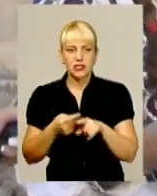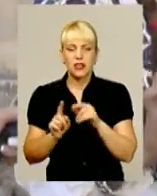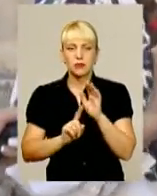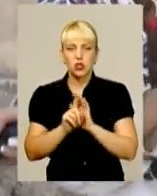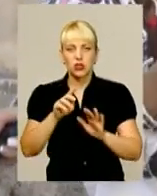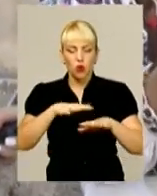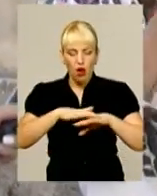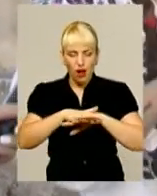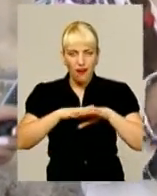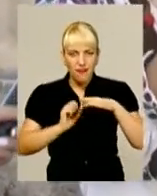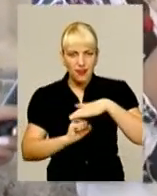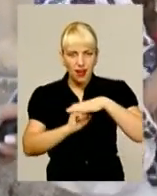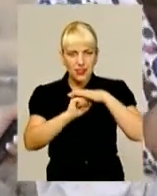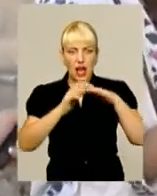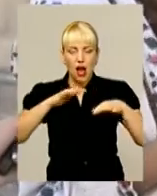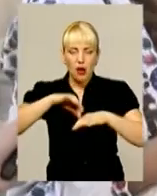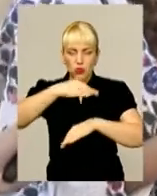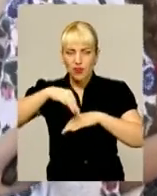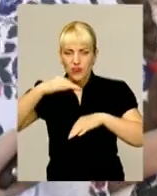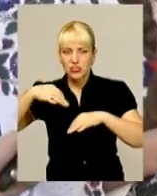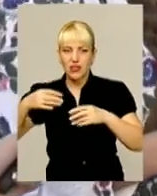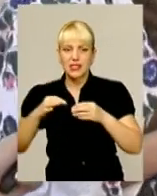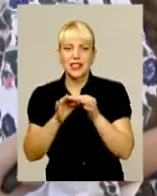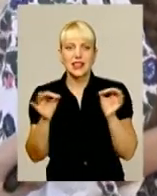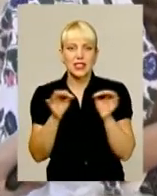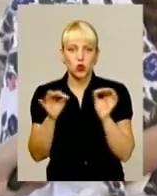каркас, а потім по каркасу вже зверху вишивається ниточка.